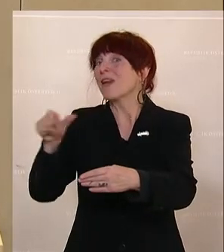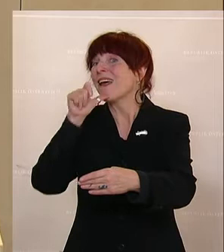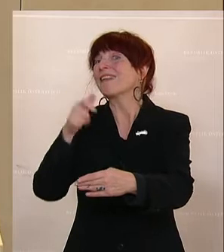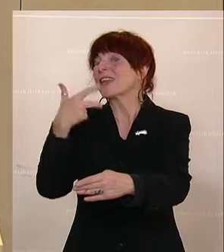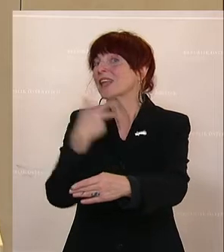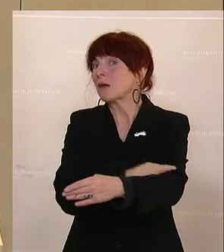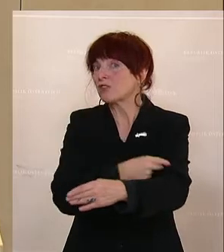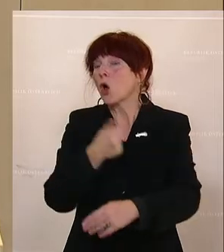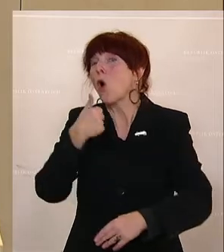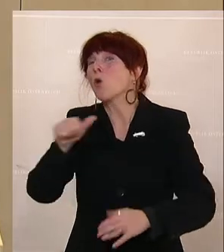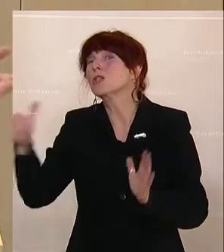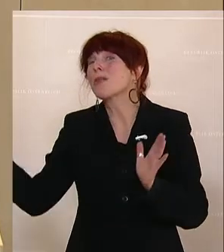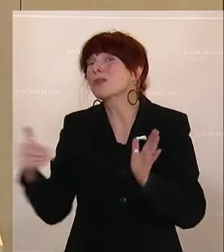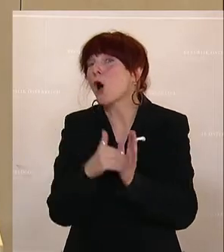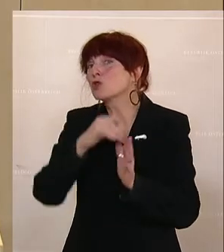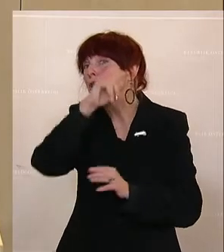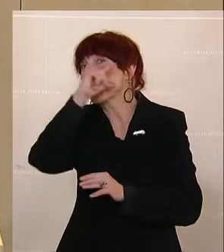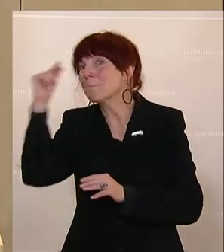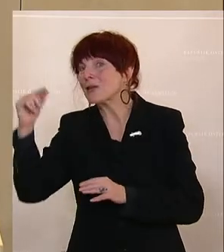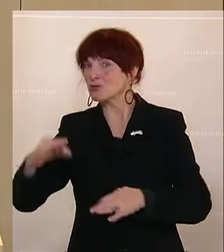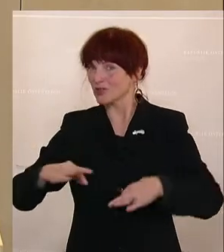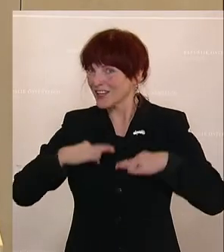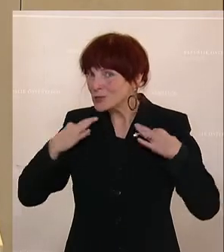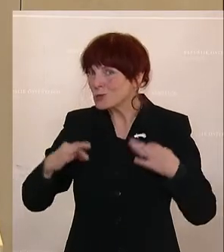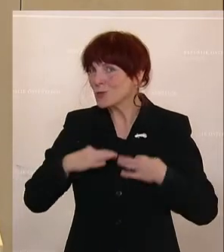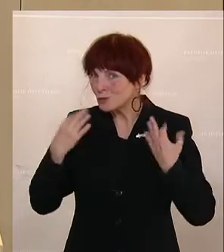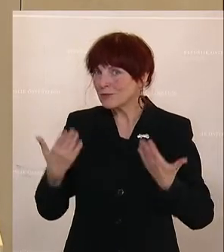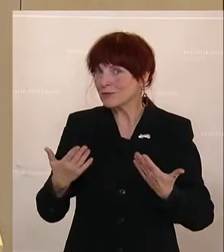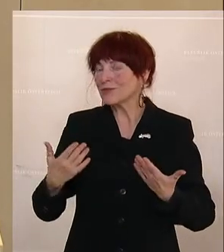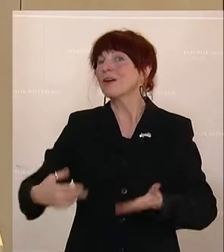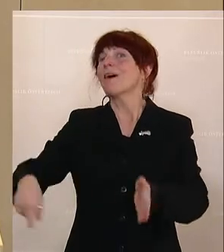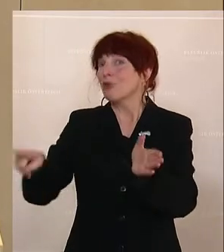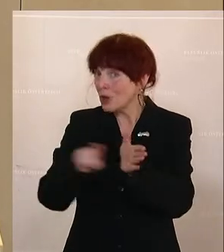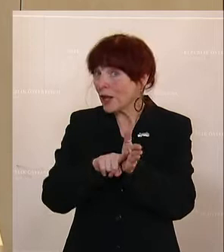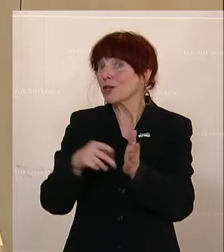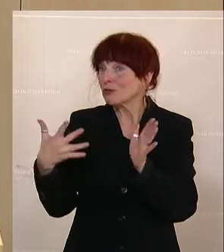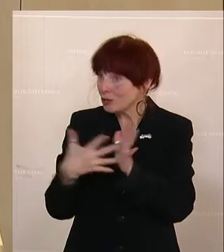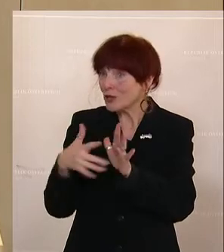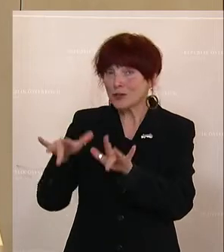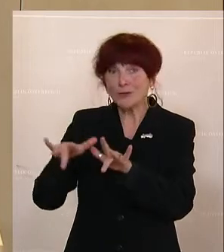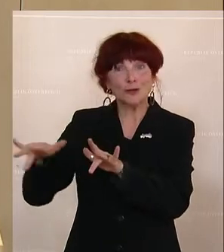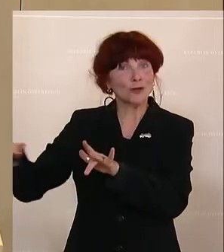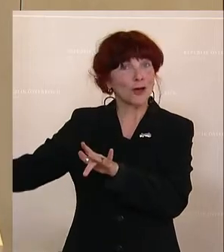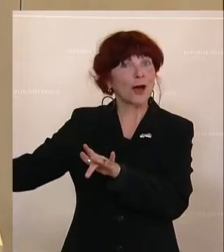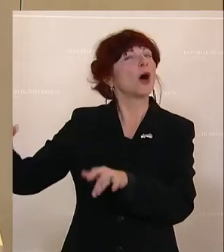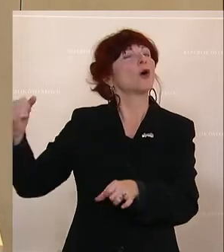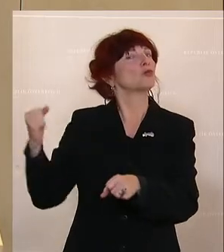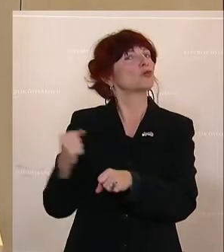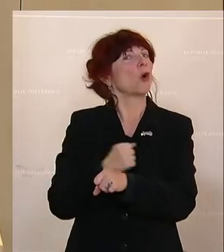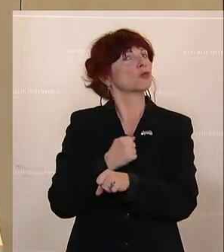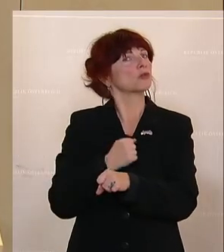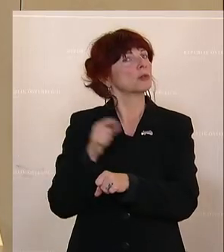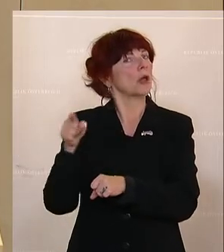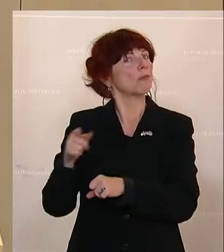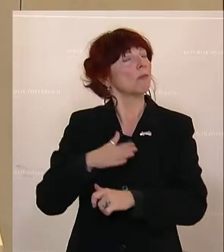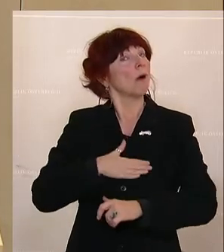hunderttausende Menschen, die gesund sind, meistens, die sich auch negativ testen lassen, die trotzdem eigentlich diesen